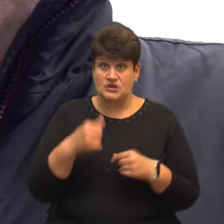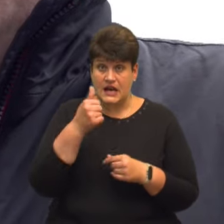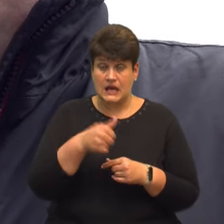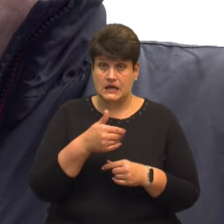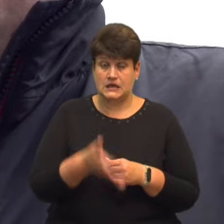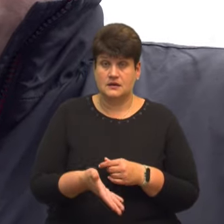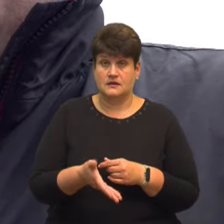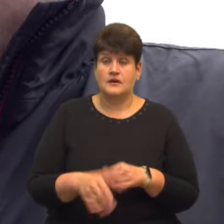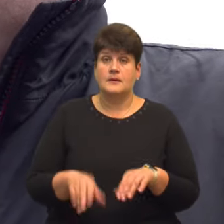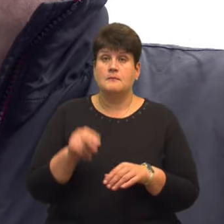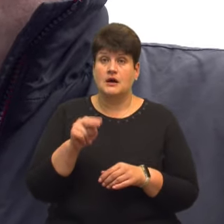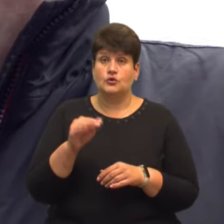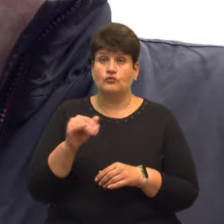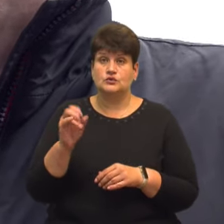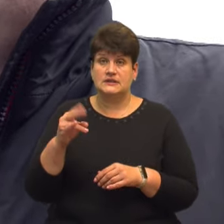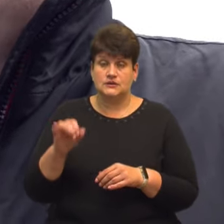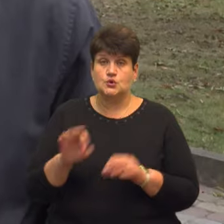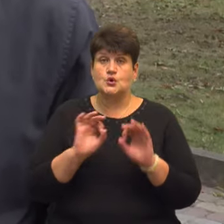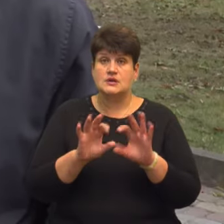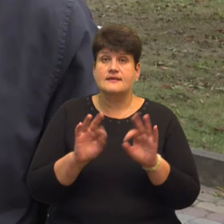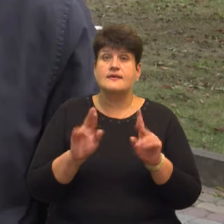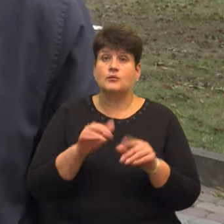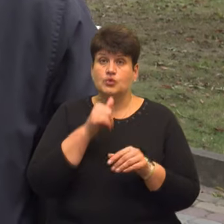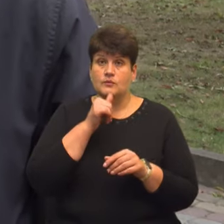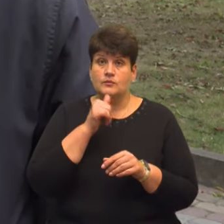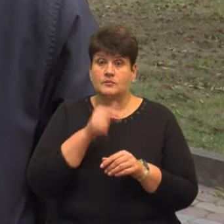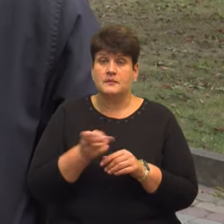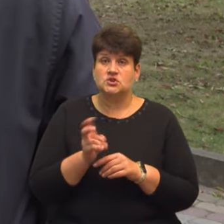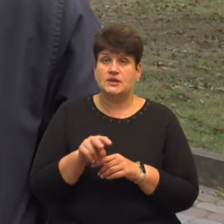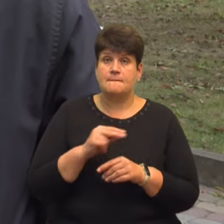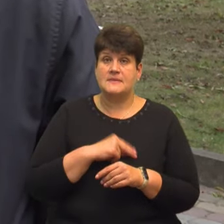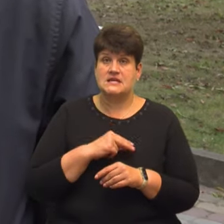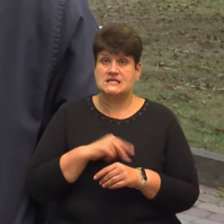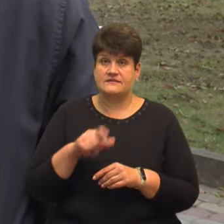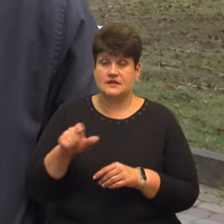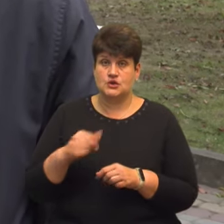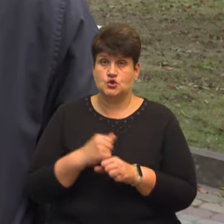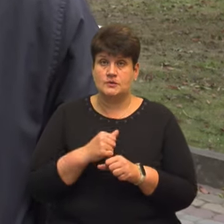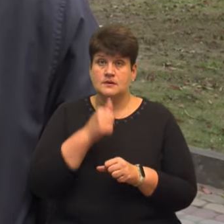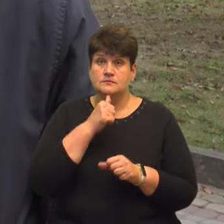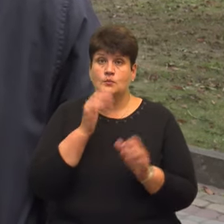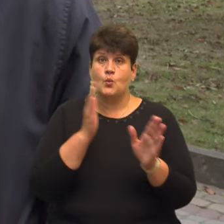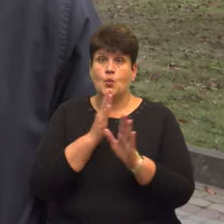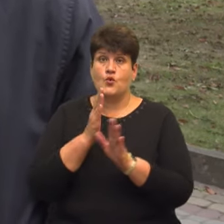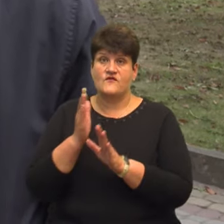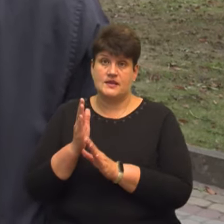Фундитус розповідає, як відбувалися заміри. Прийшли працівники і зробили замір повітря.